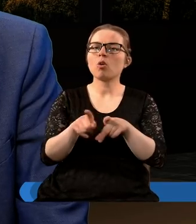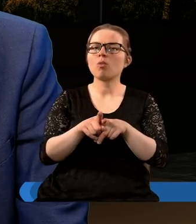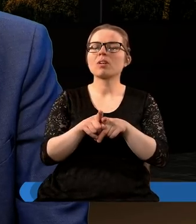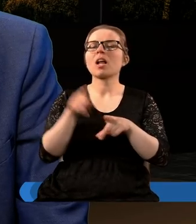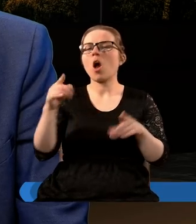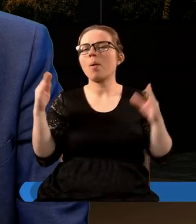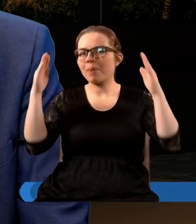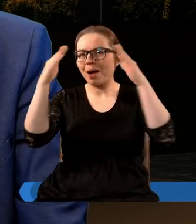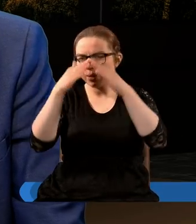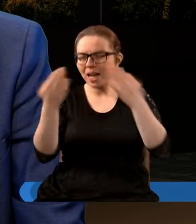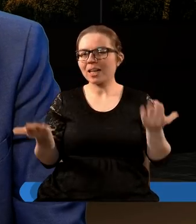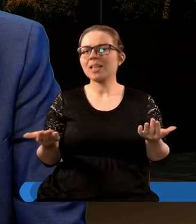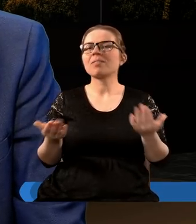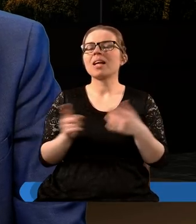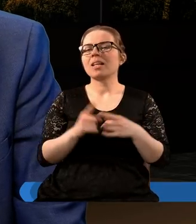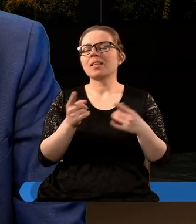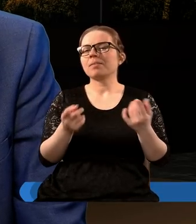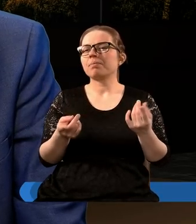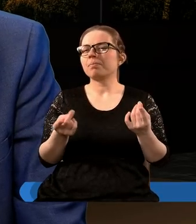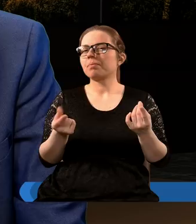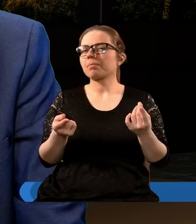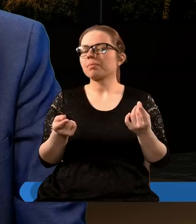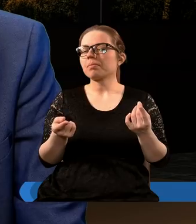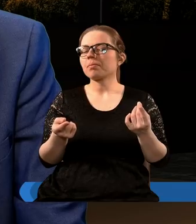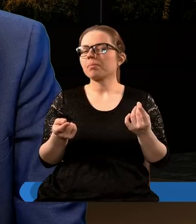o papiestwie prawda że